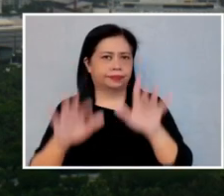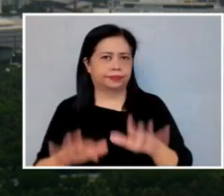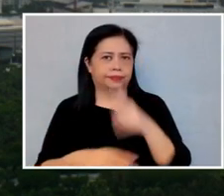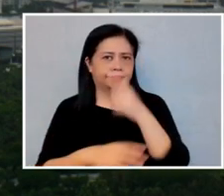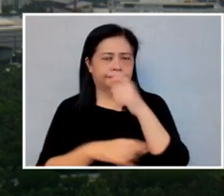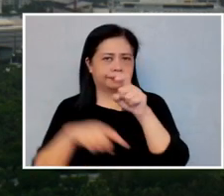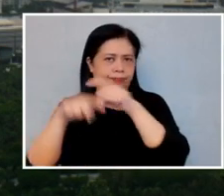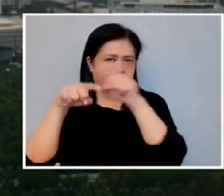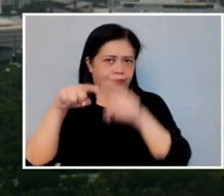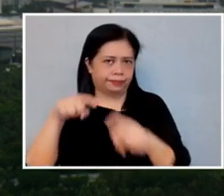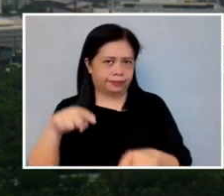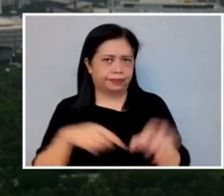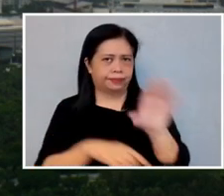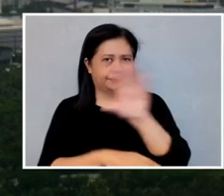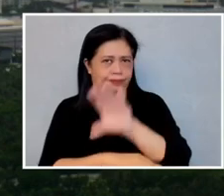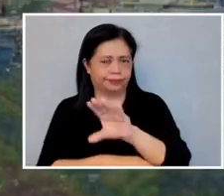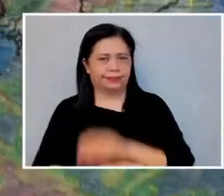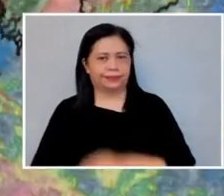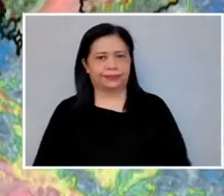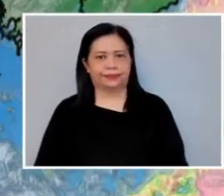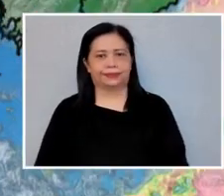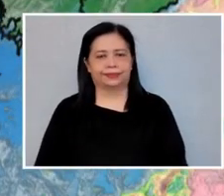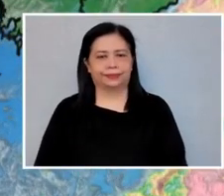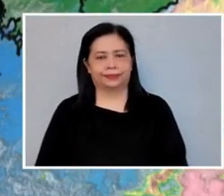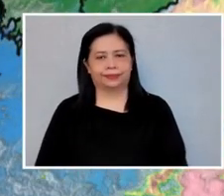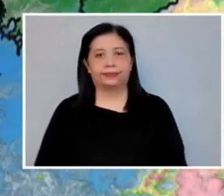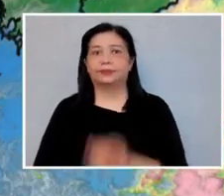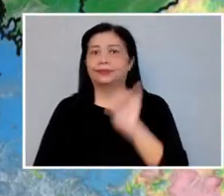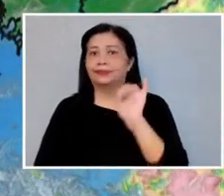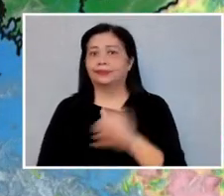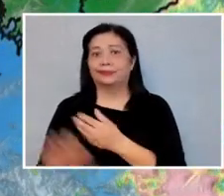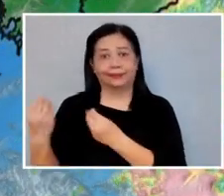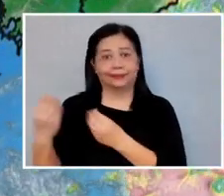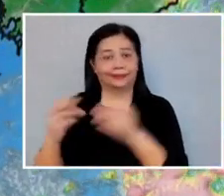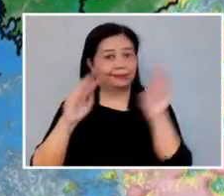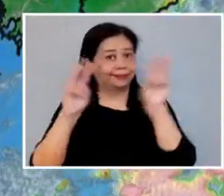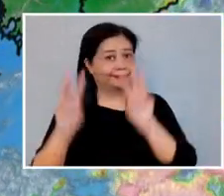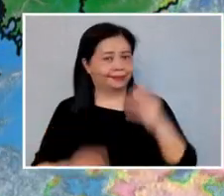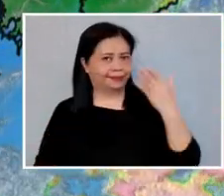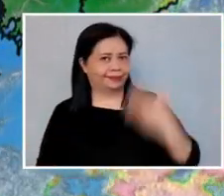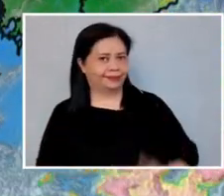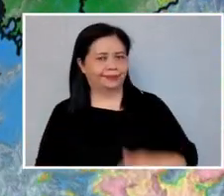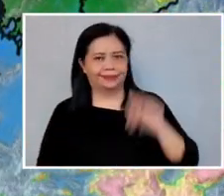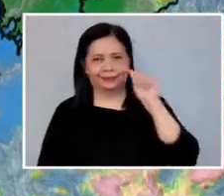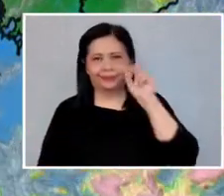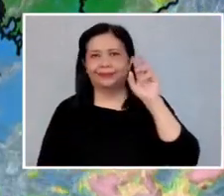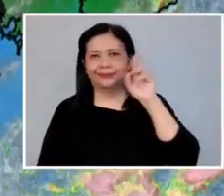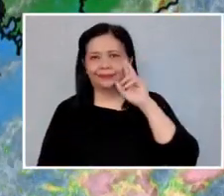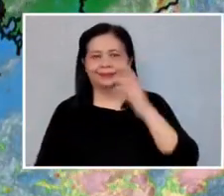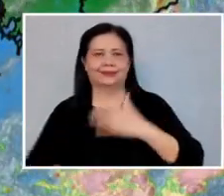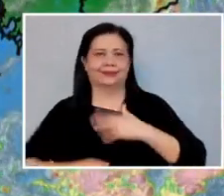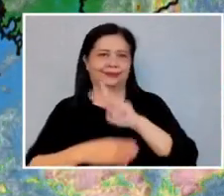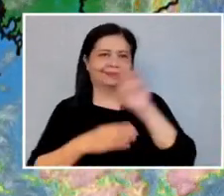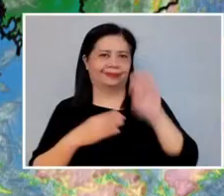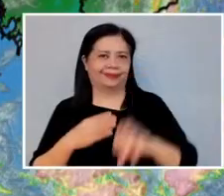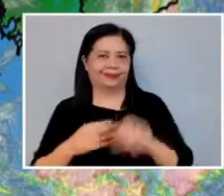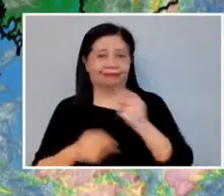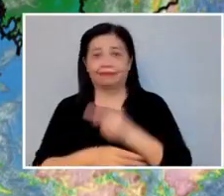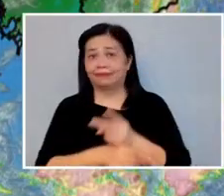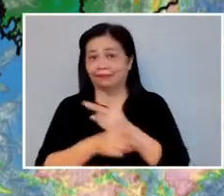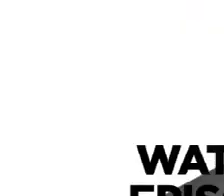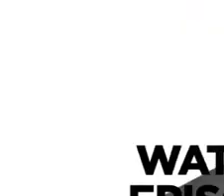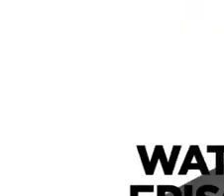thunderstorms bandang hapon. At yan po ang update sa lagay ng panahon. Ako po si Ariel Rojas. Happy weekend at ingat ka